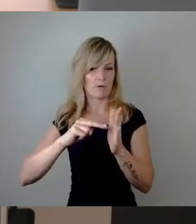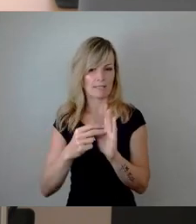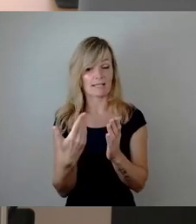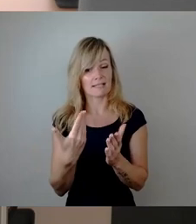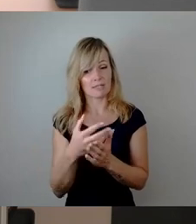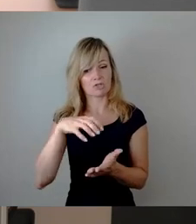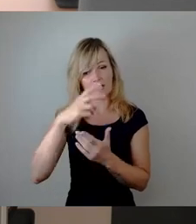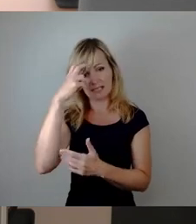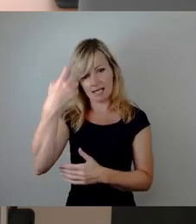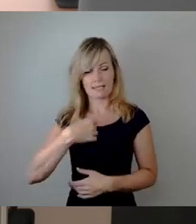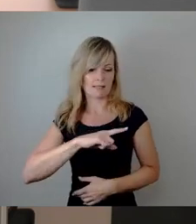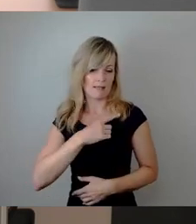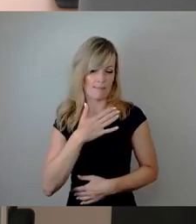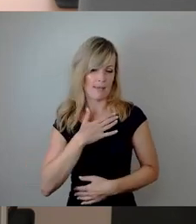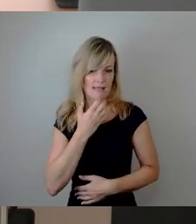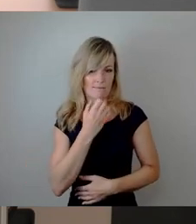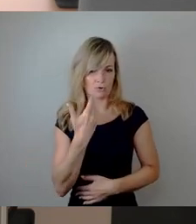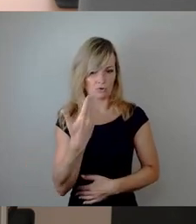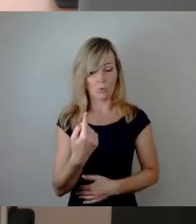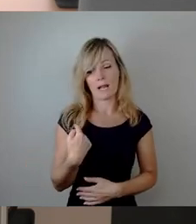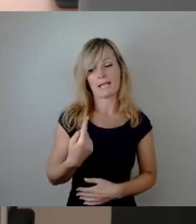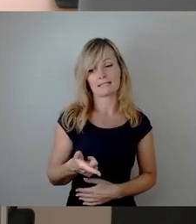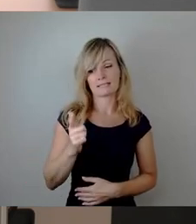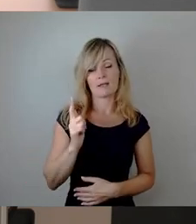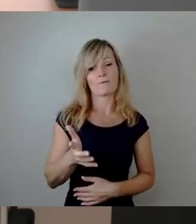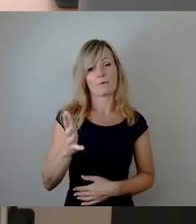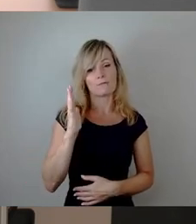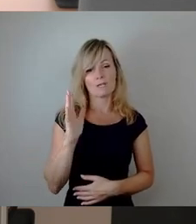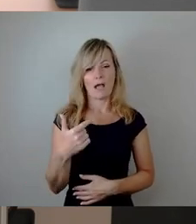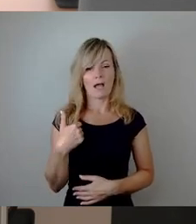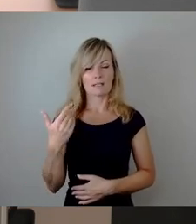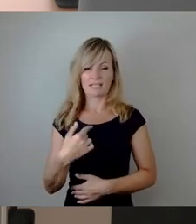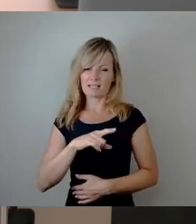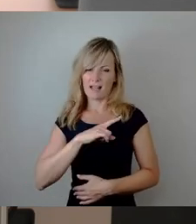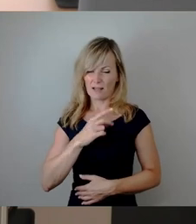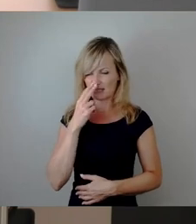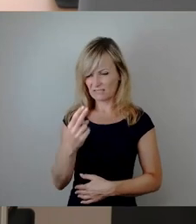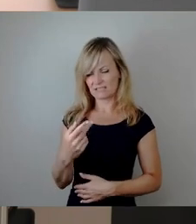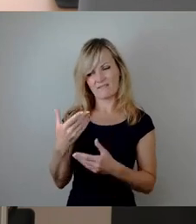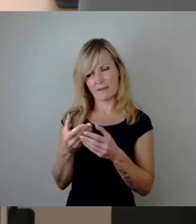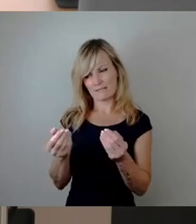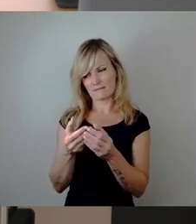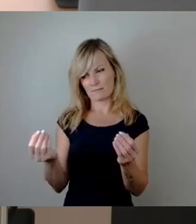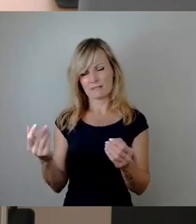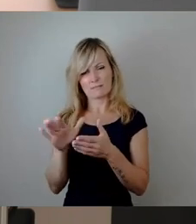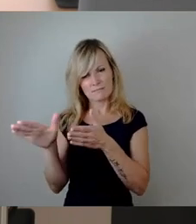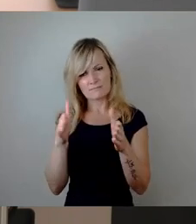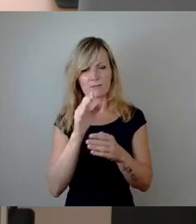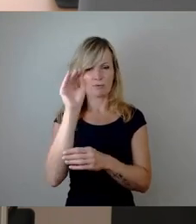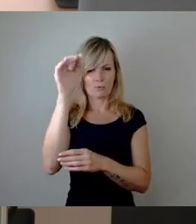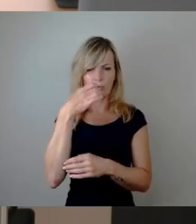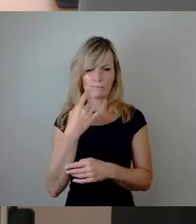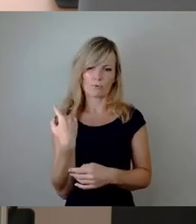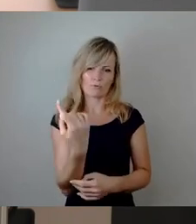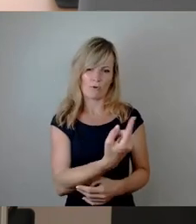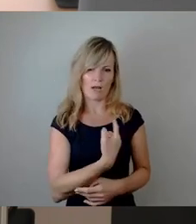etwas, was ich in den letzten fünf Jahren als Städträtin hier zu oft vermissen musste und was ich mir jetzt tatsächlich und uns allen wünsche und